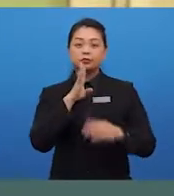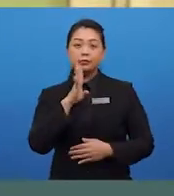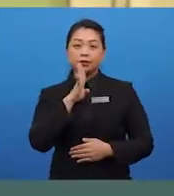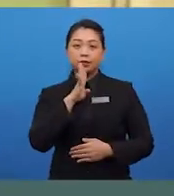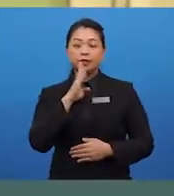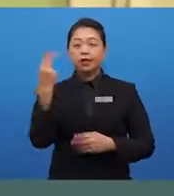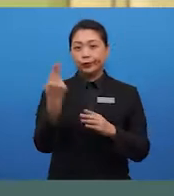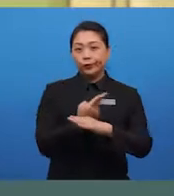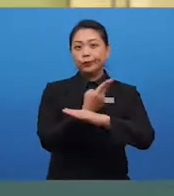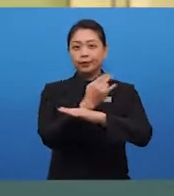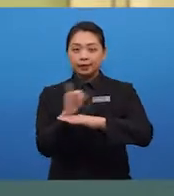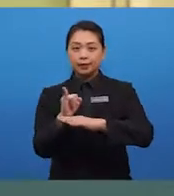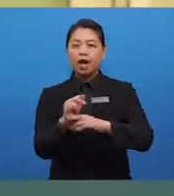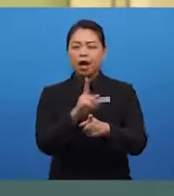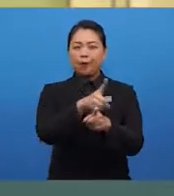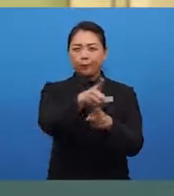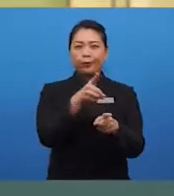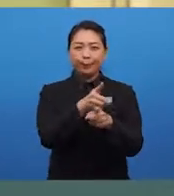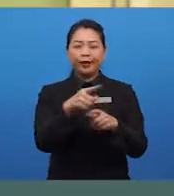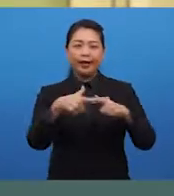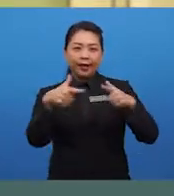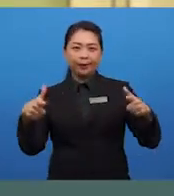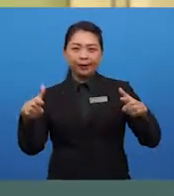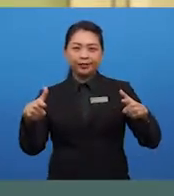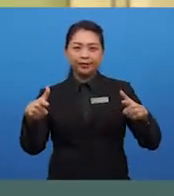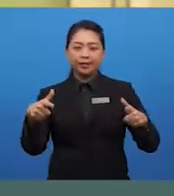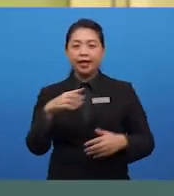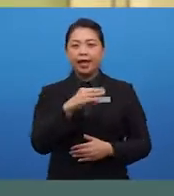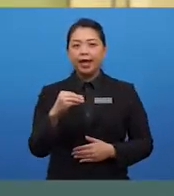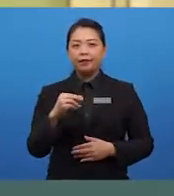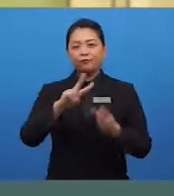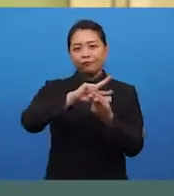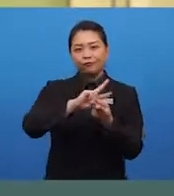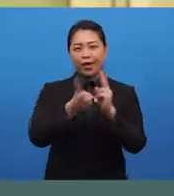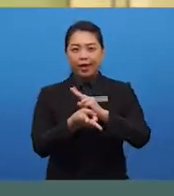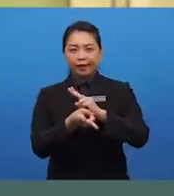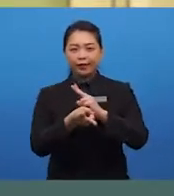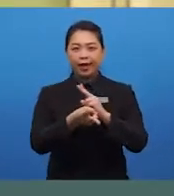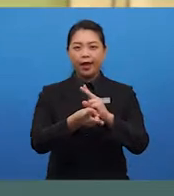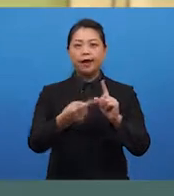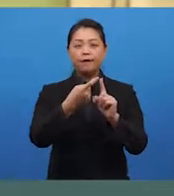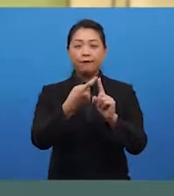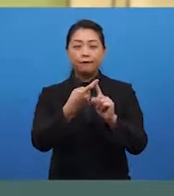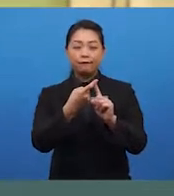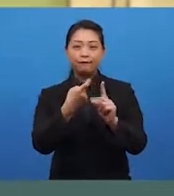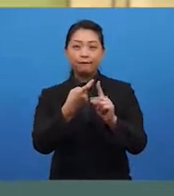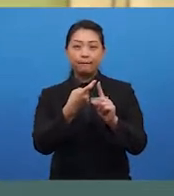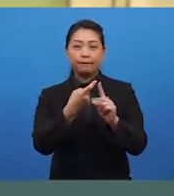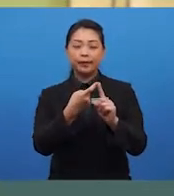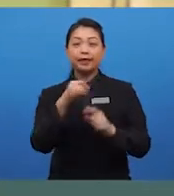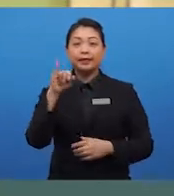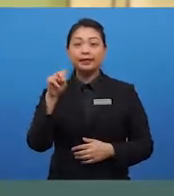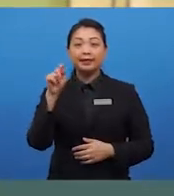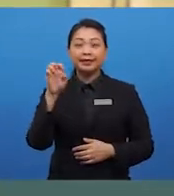dengan menggunakan bahasa betul dan menggantikan bahasa untuk menggunakan bahasa yang